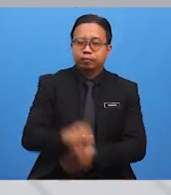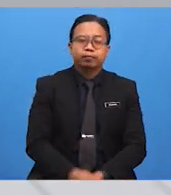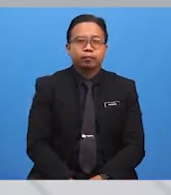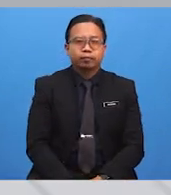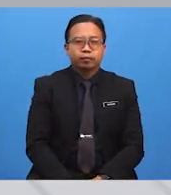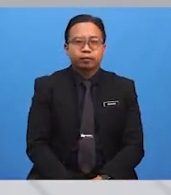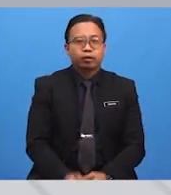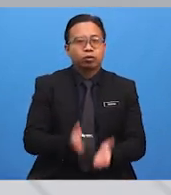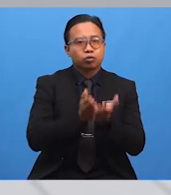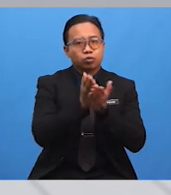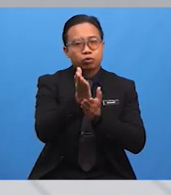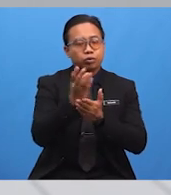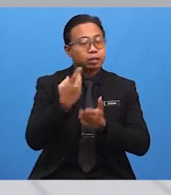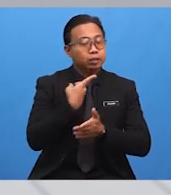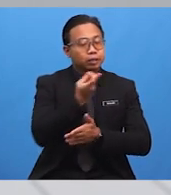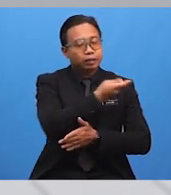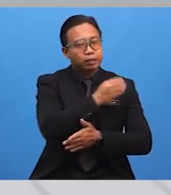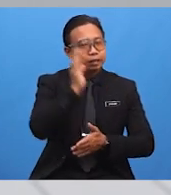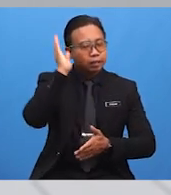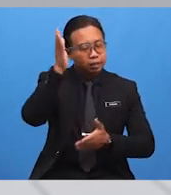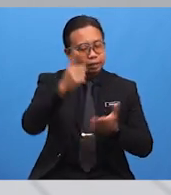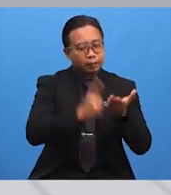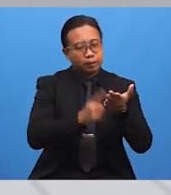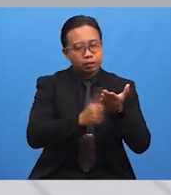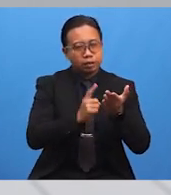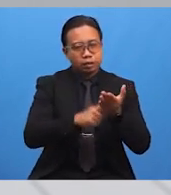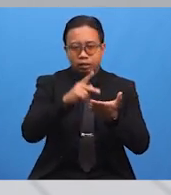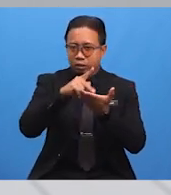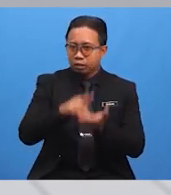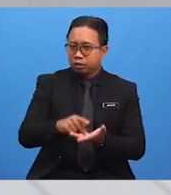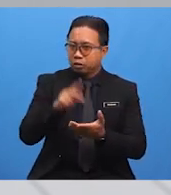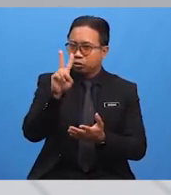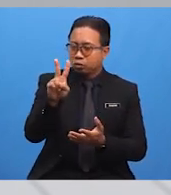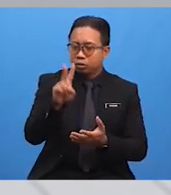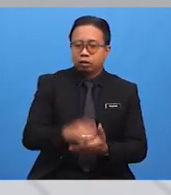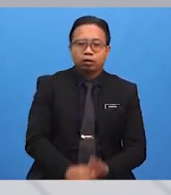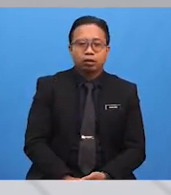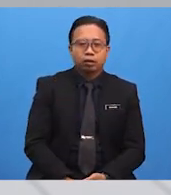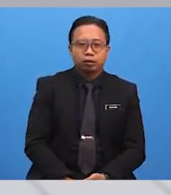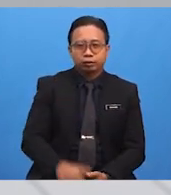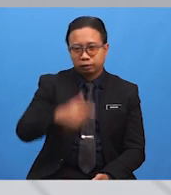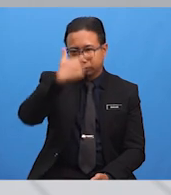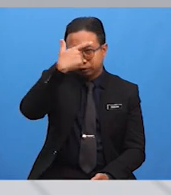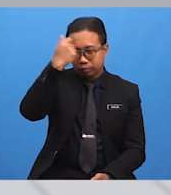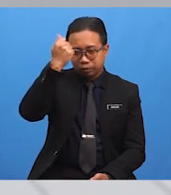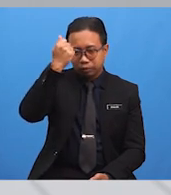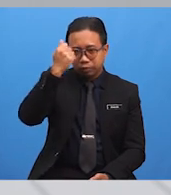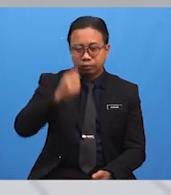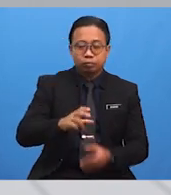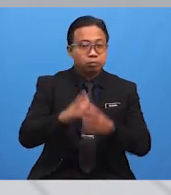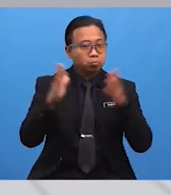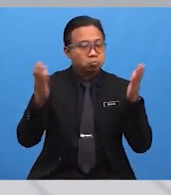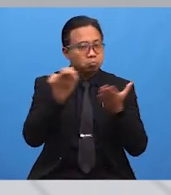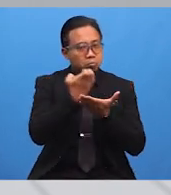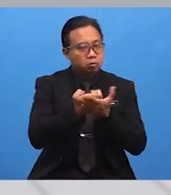Seterusnya, kita akan membincangkan kesan kedua akibat perkembangan ekonomi di